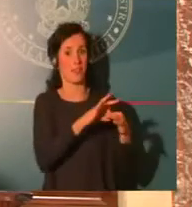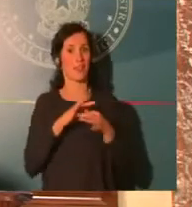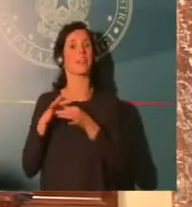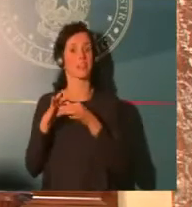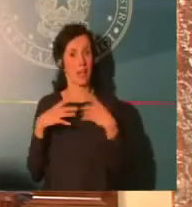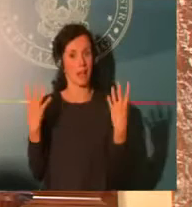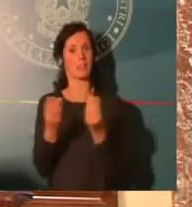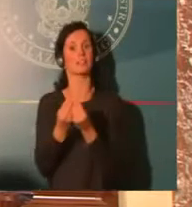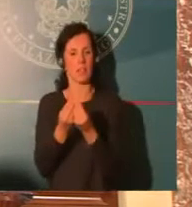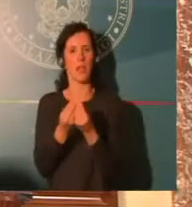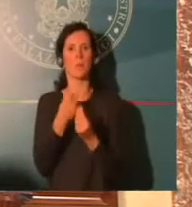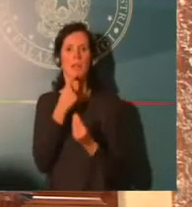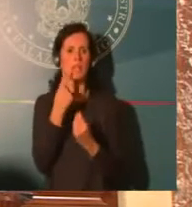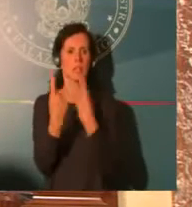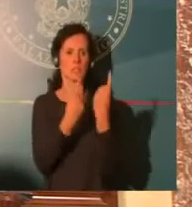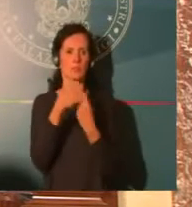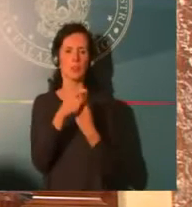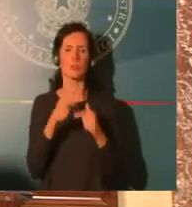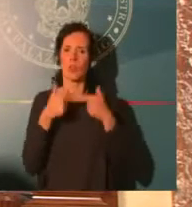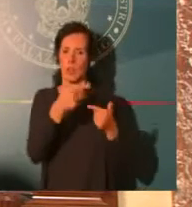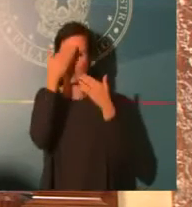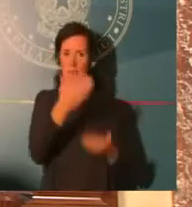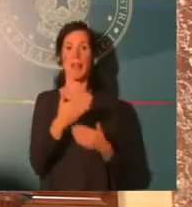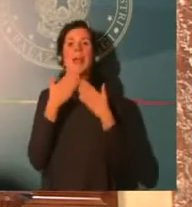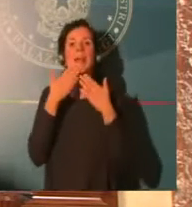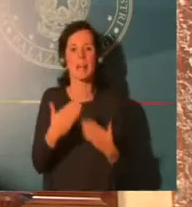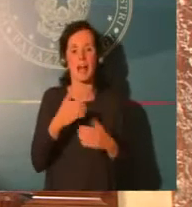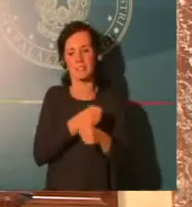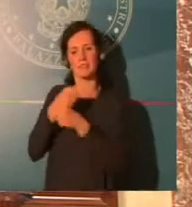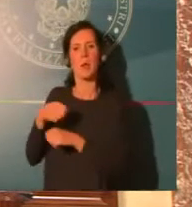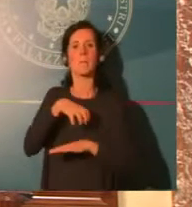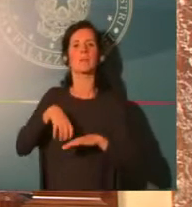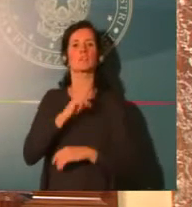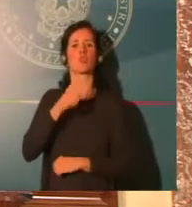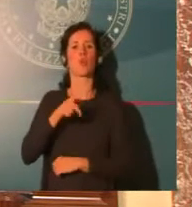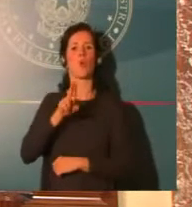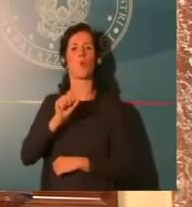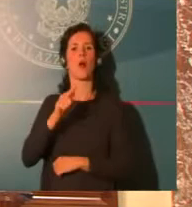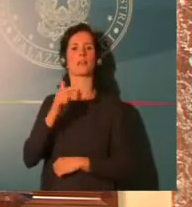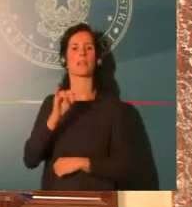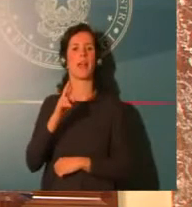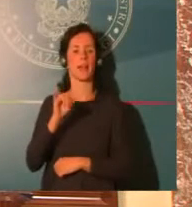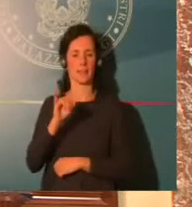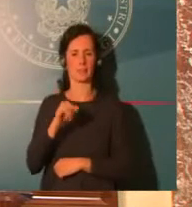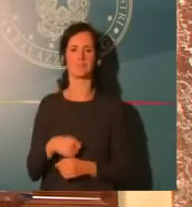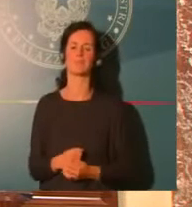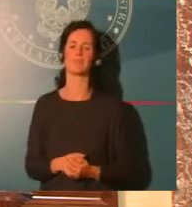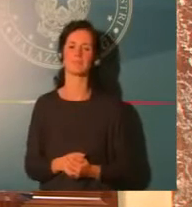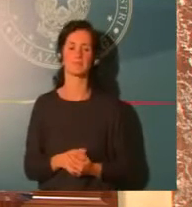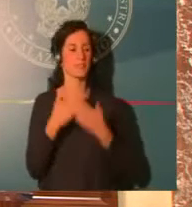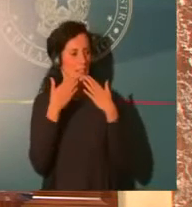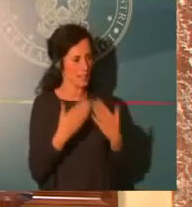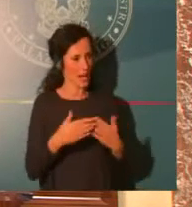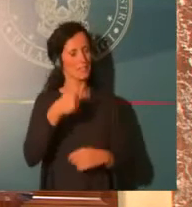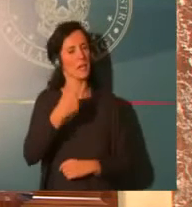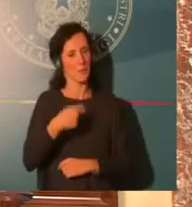Grazie Presidente. Si tratta di un decreto che mobilita una massa consistente di risorse,